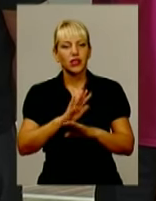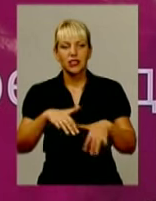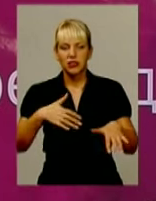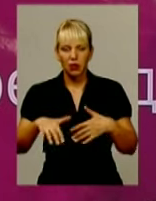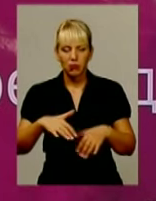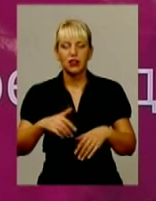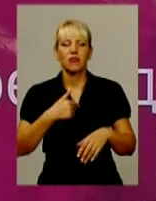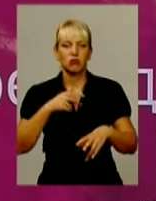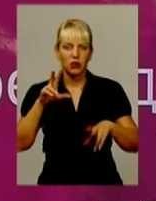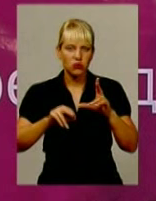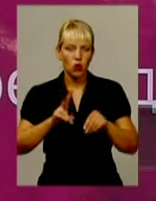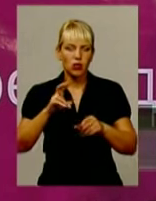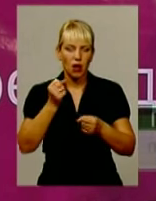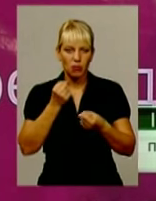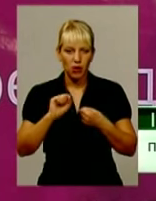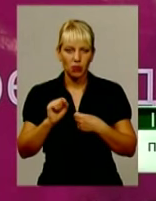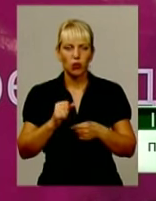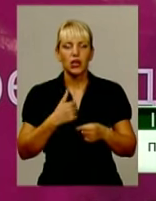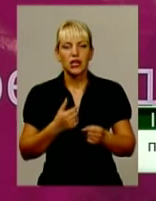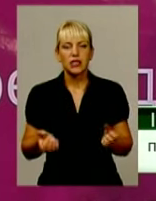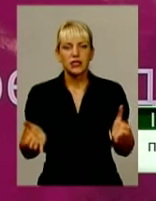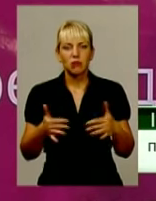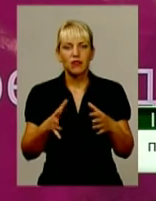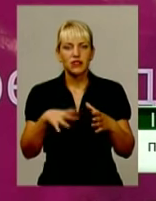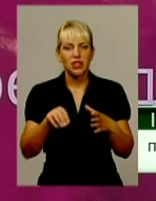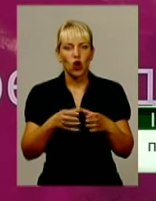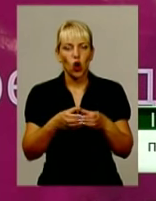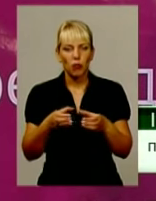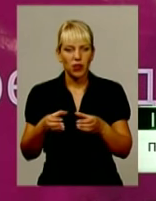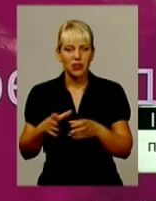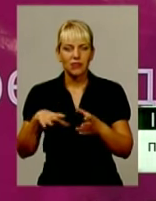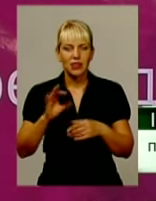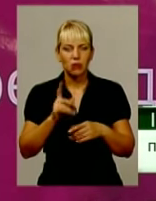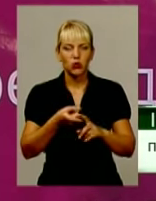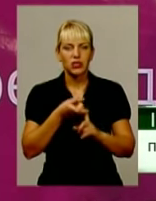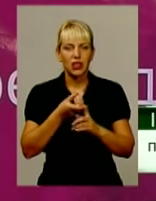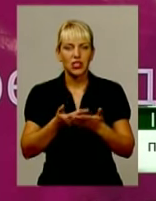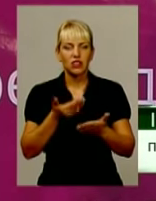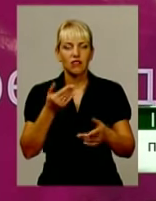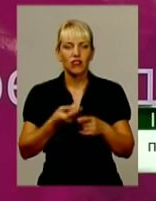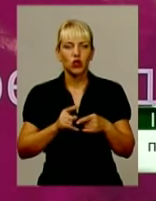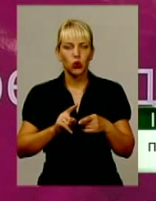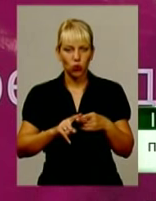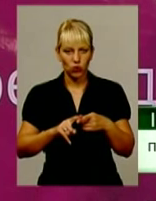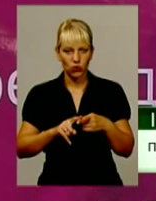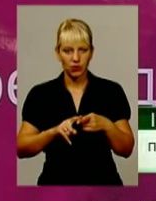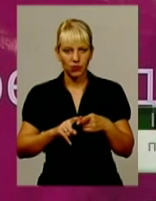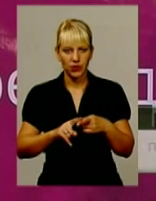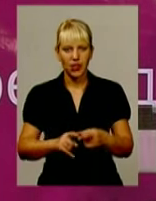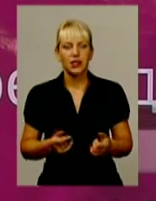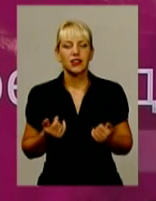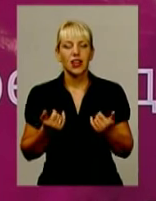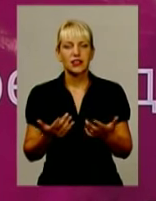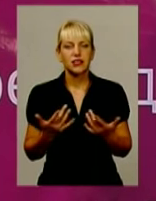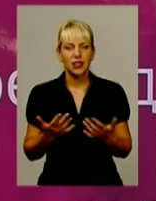перемогу. Ми зможемо переграти всі команди, все буде залежити від того, настільки